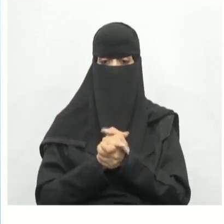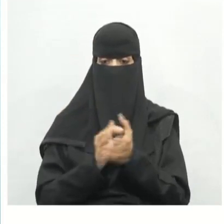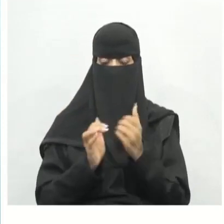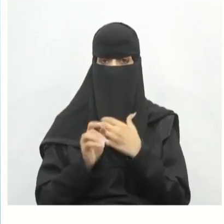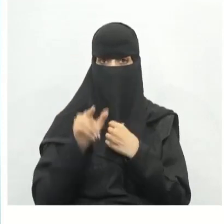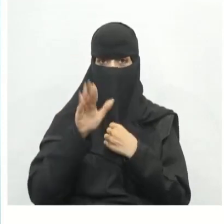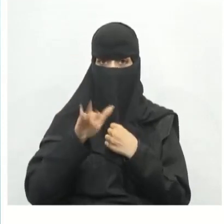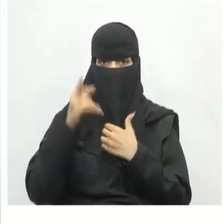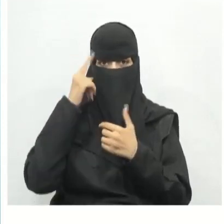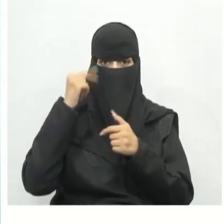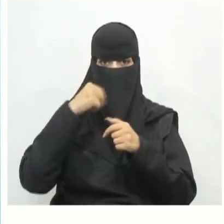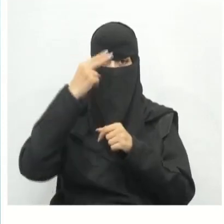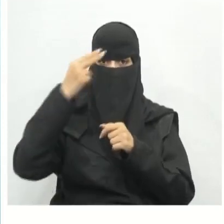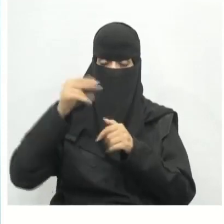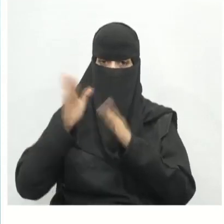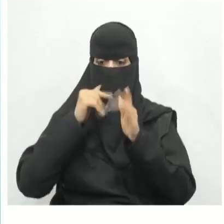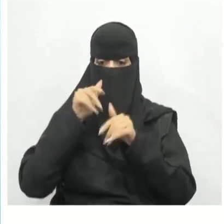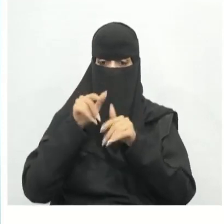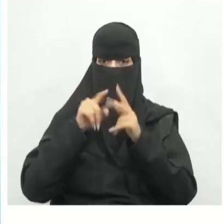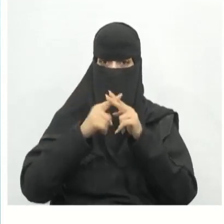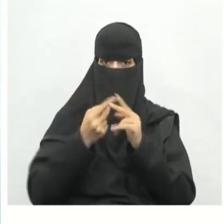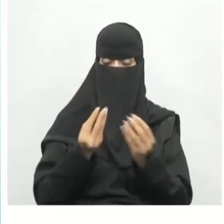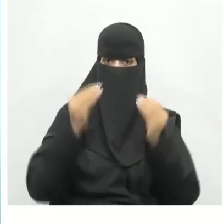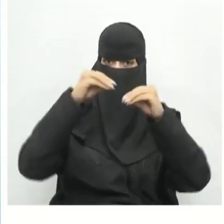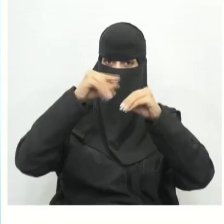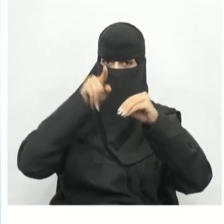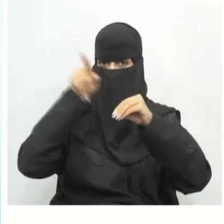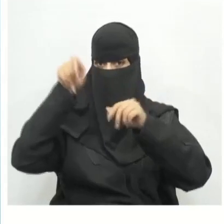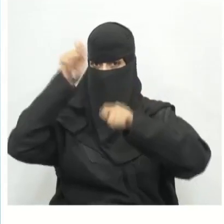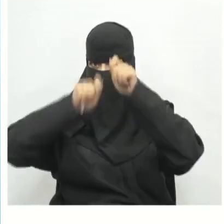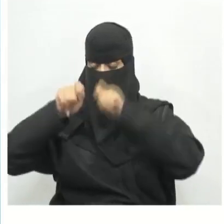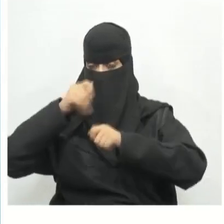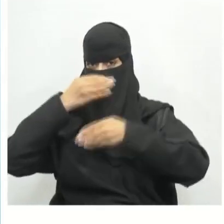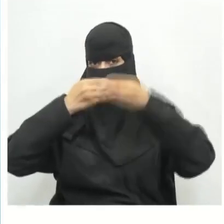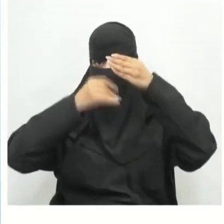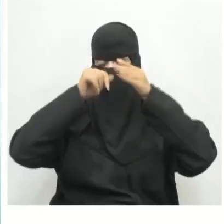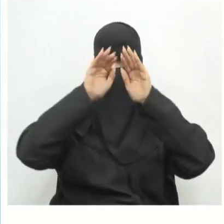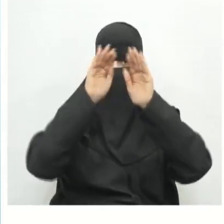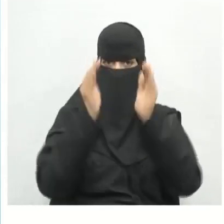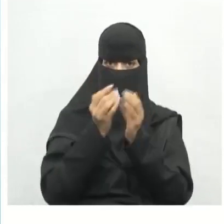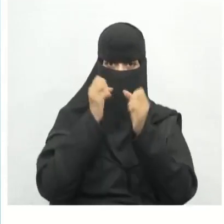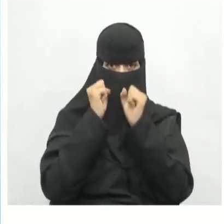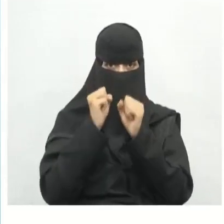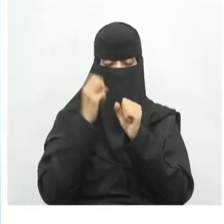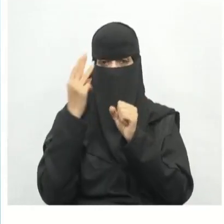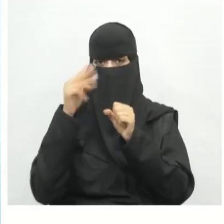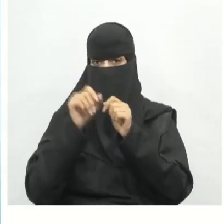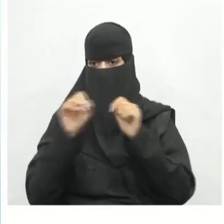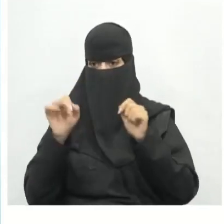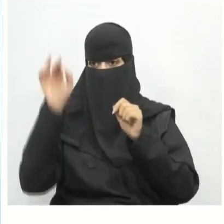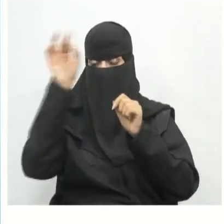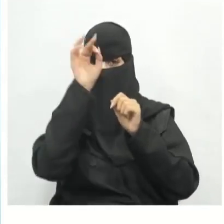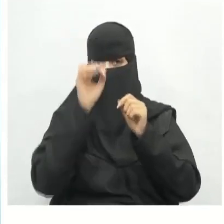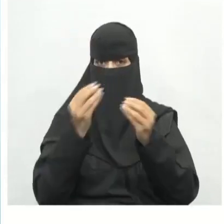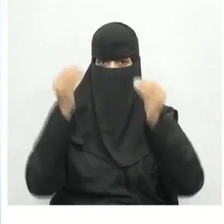أيضا تعرفنا على التصميم التصنيع بالإضافة وهو عملية إنشاء المجسمات صلبة ثلاثية الأبعاد من